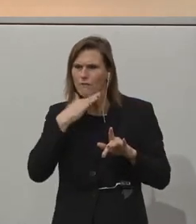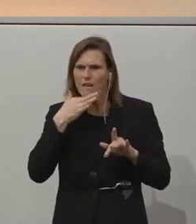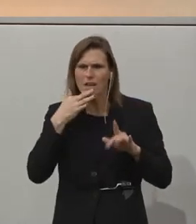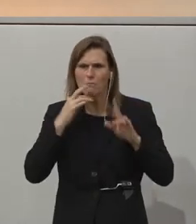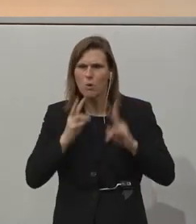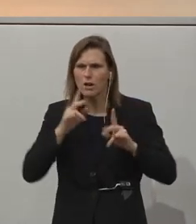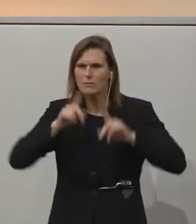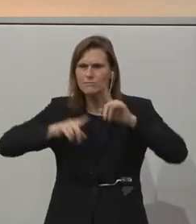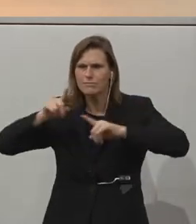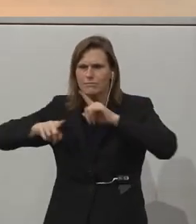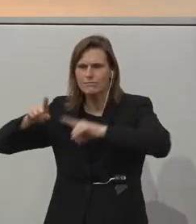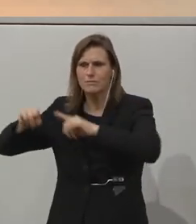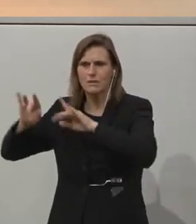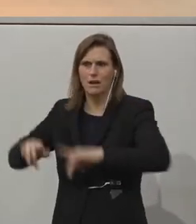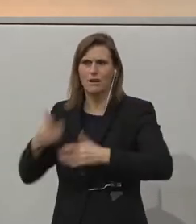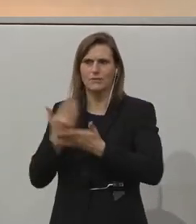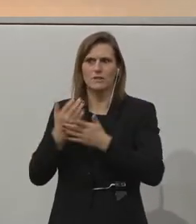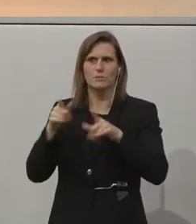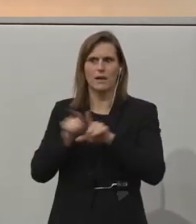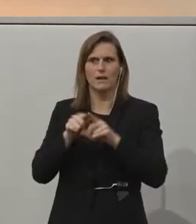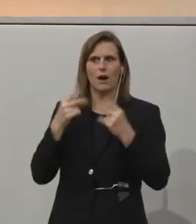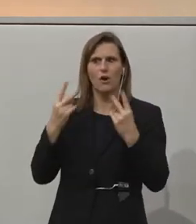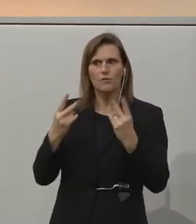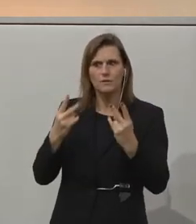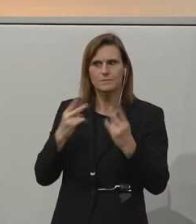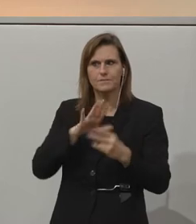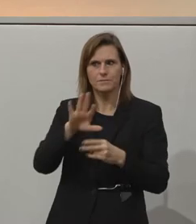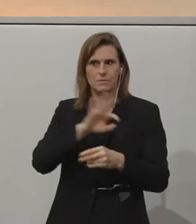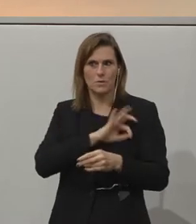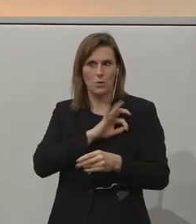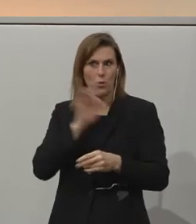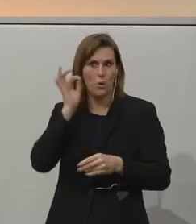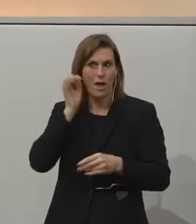have to design for the vast majority of the people.